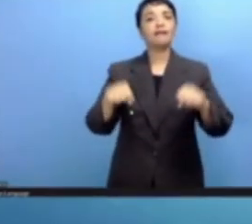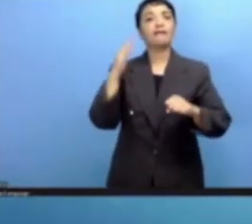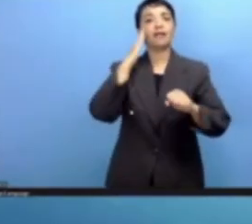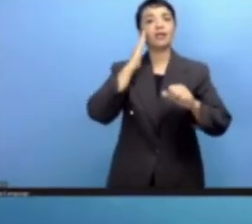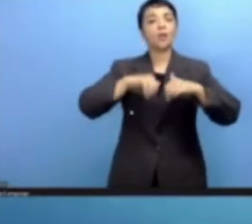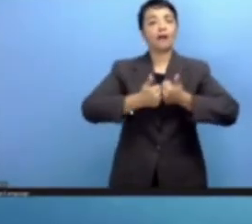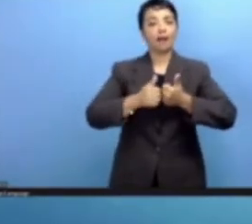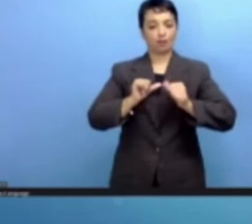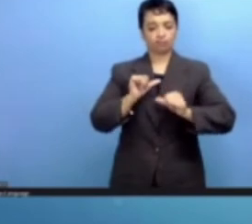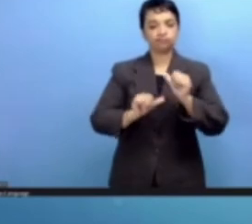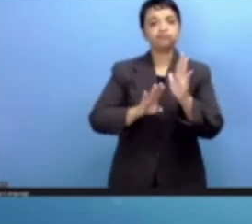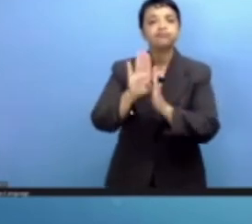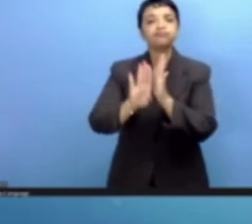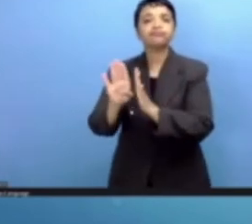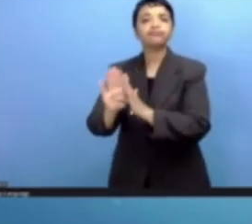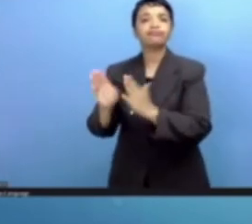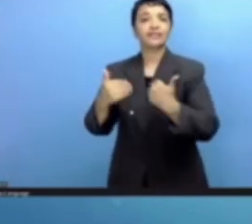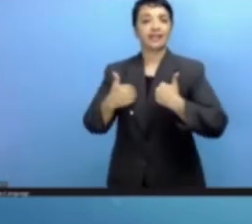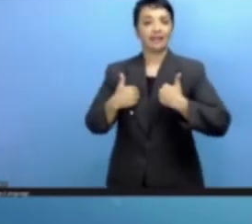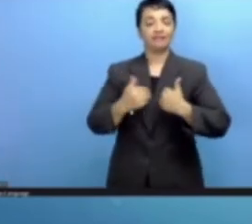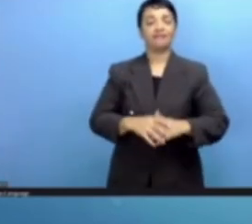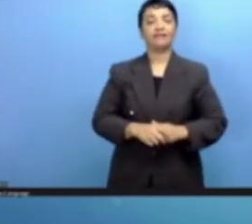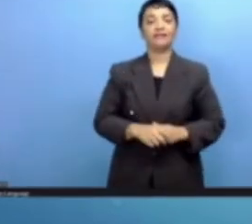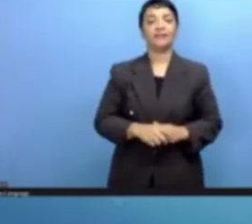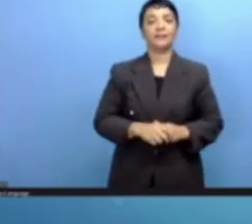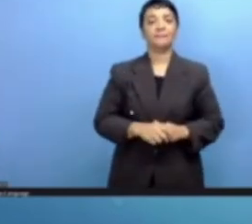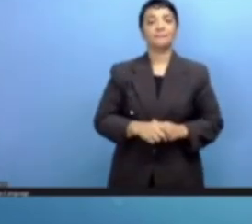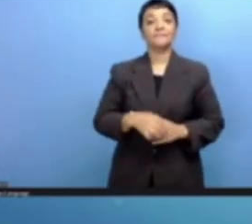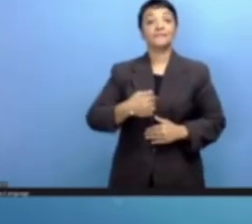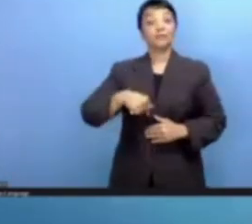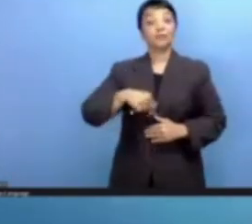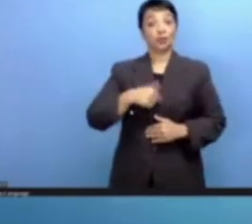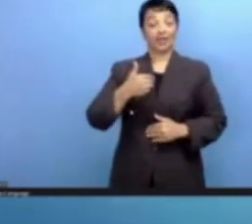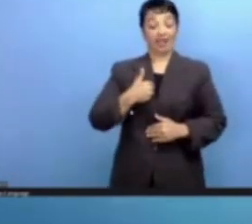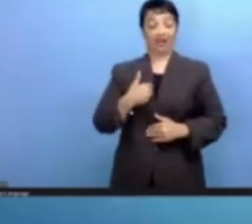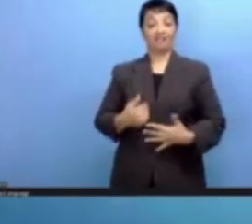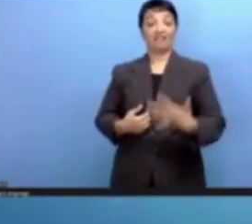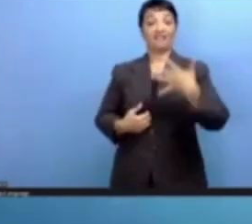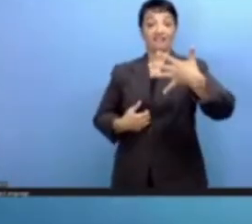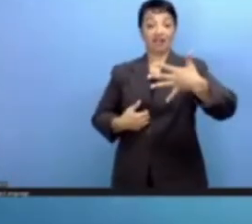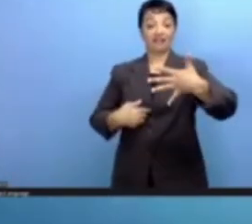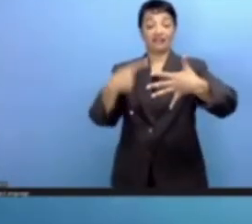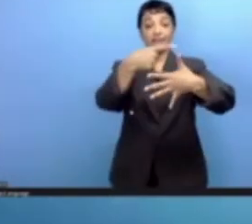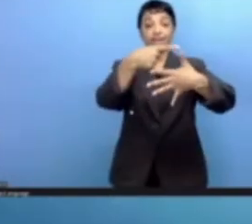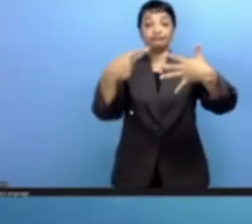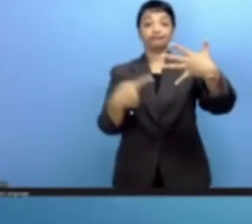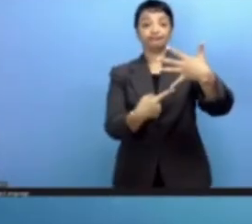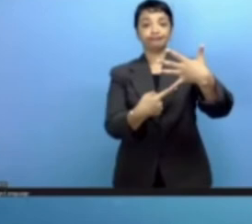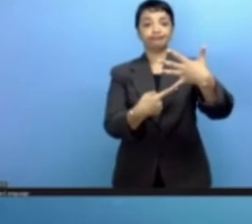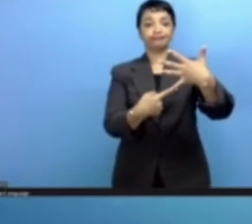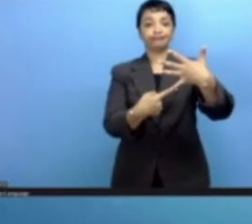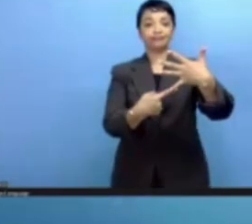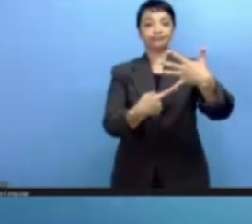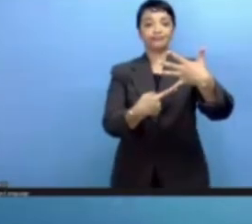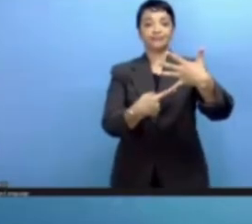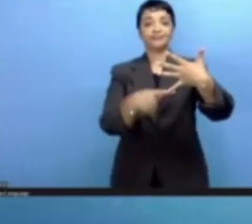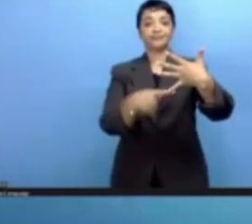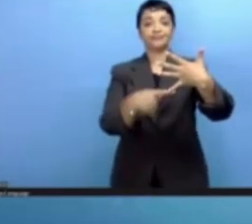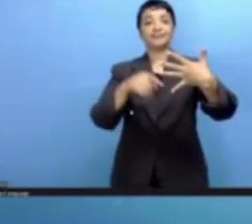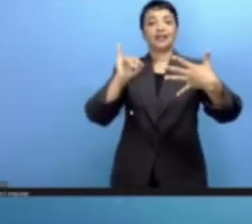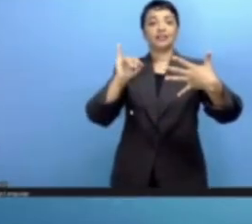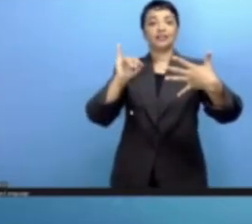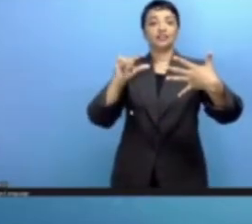السعادة إن تكنولوجيا المعلومات والاتصالات والتحول الرقمي لعب